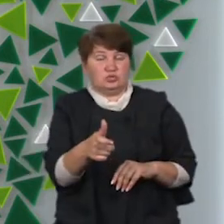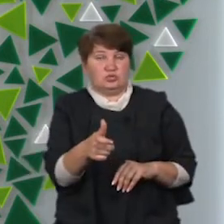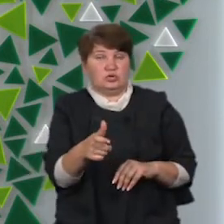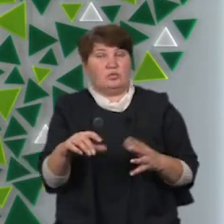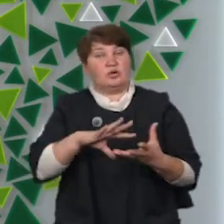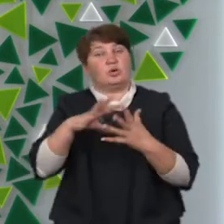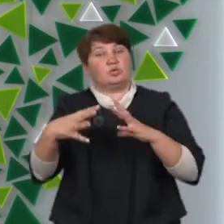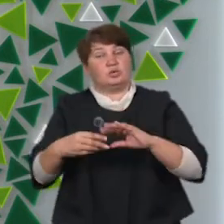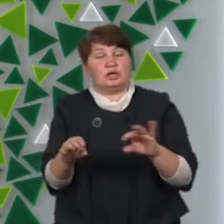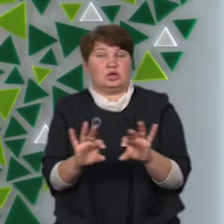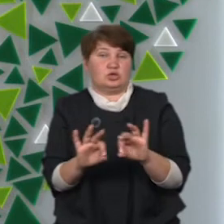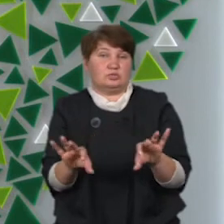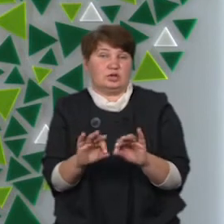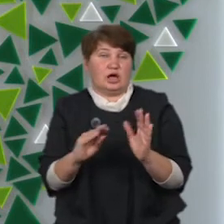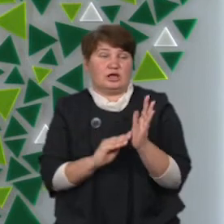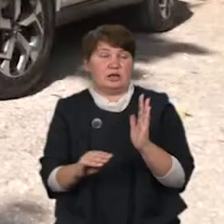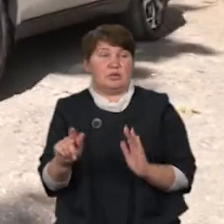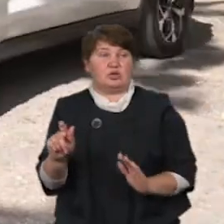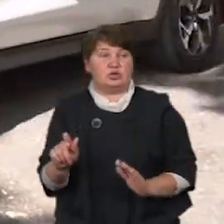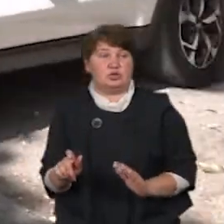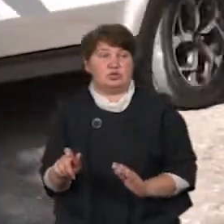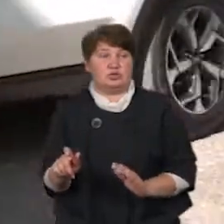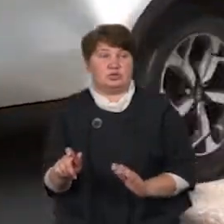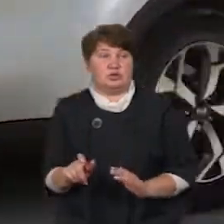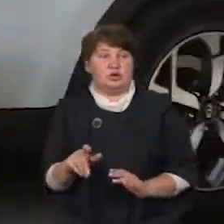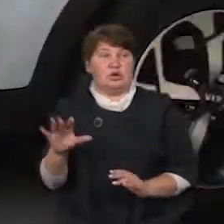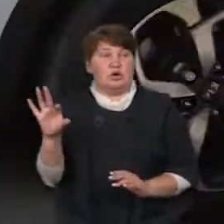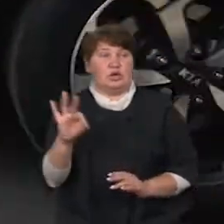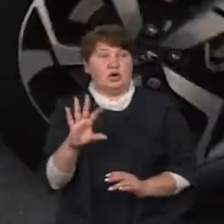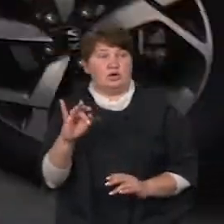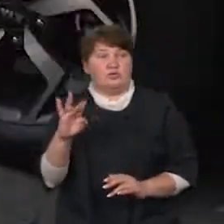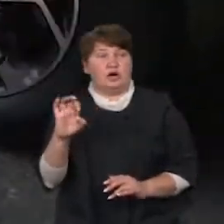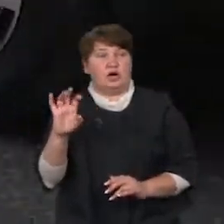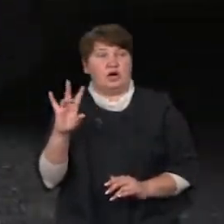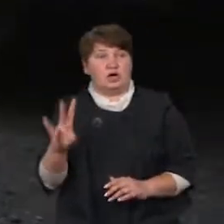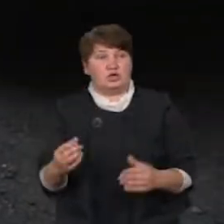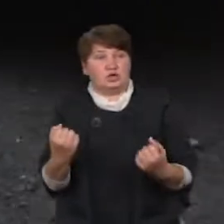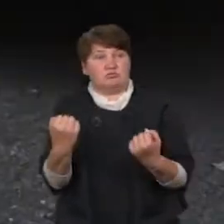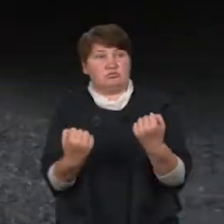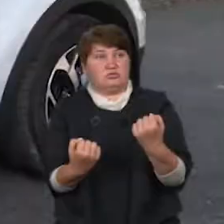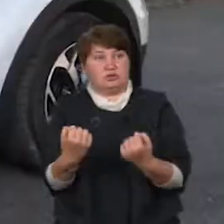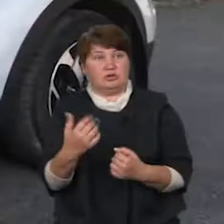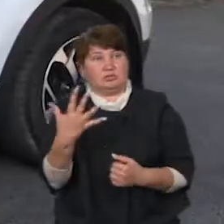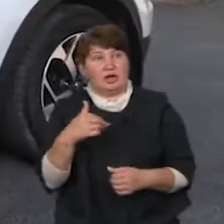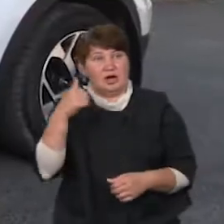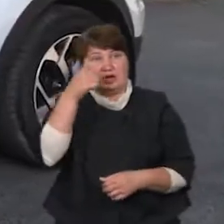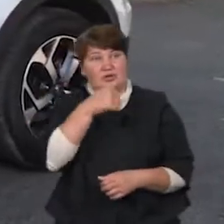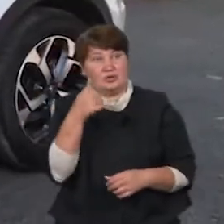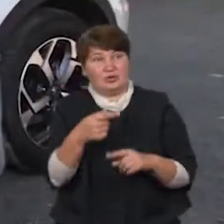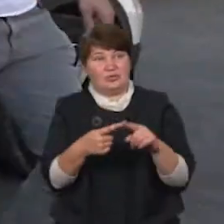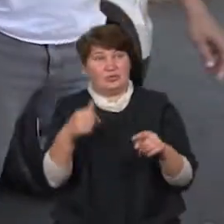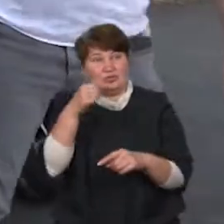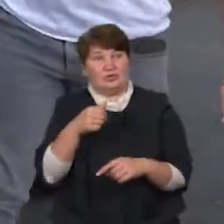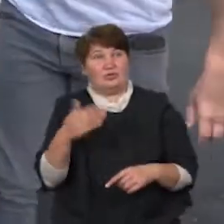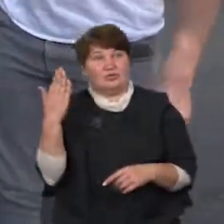Про результати розповість Галина Марійчин. Олег Головашкін за кермом автомобіля близько п'яти років. Півроку тому проживав у